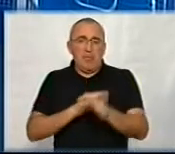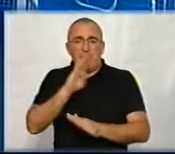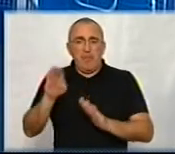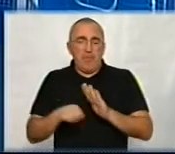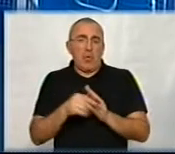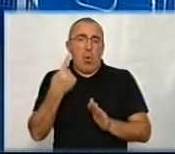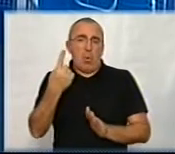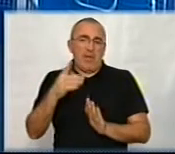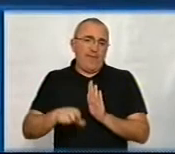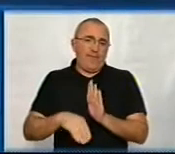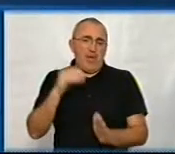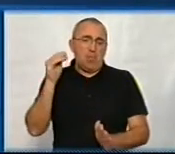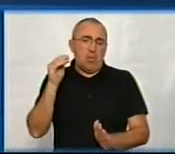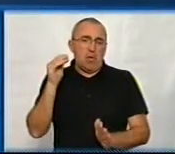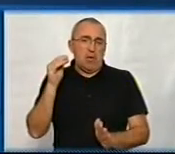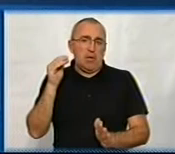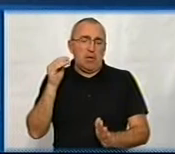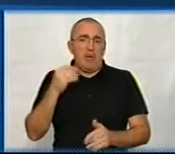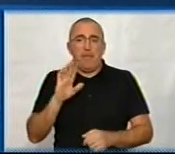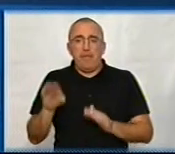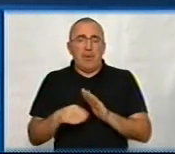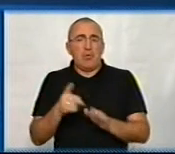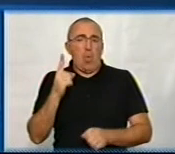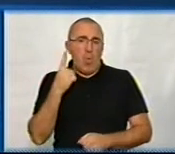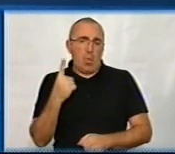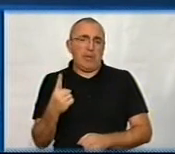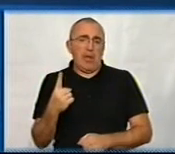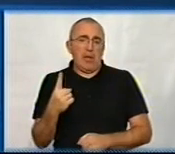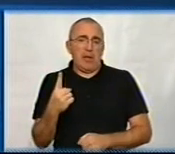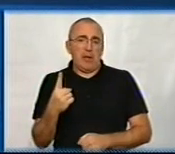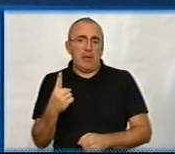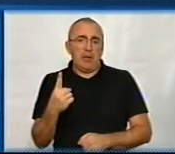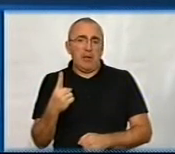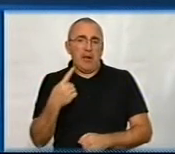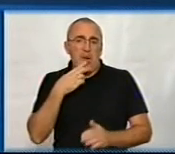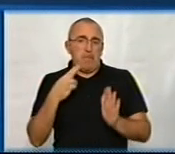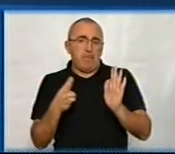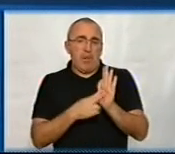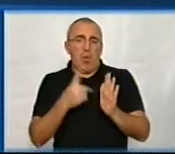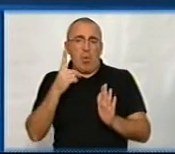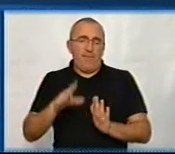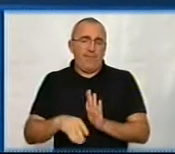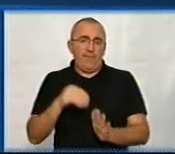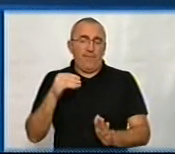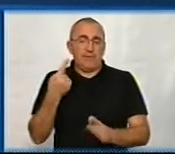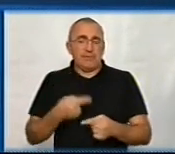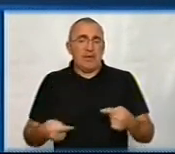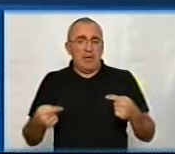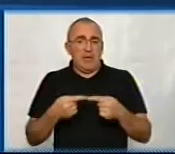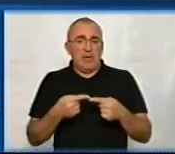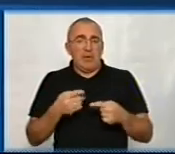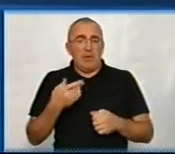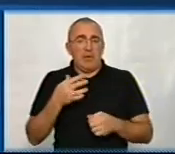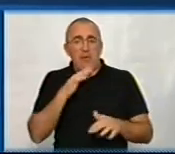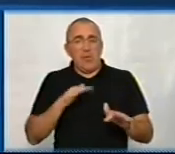одні вибори, під один бренд, одні вибори. Це позначатиметься дійсно на